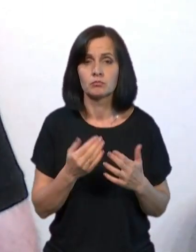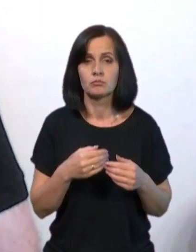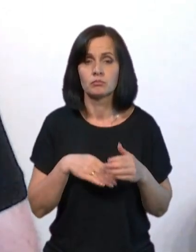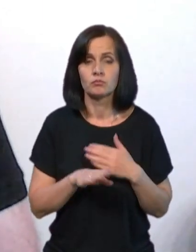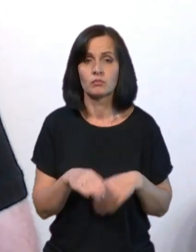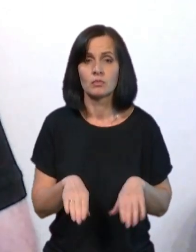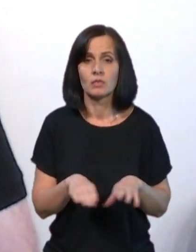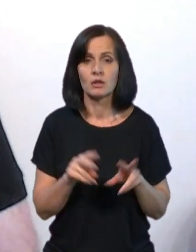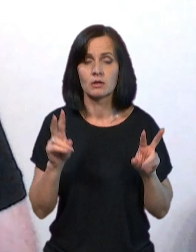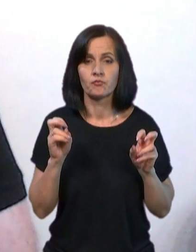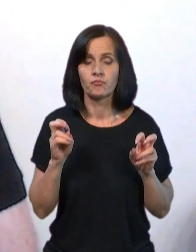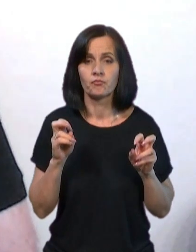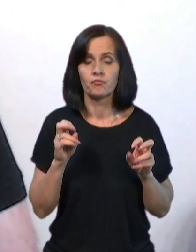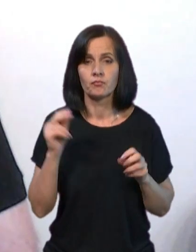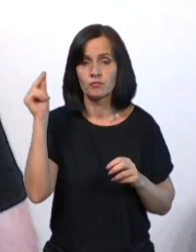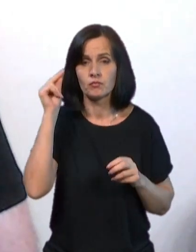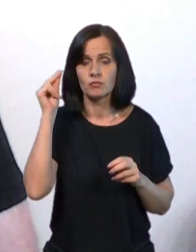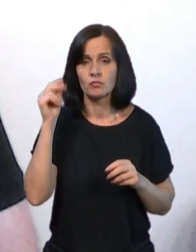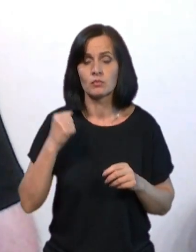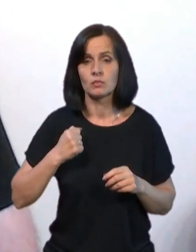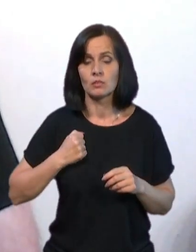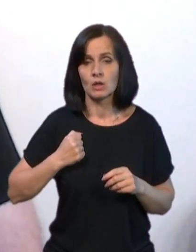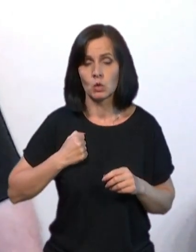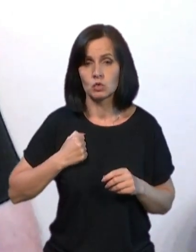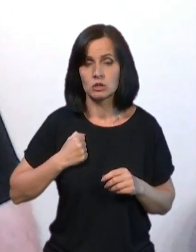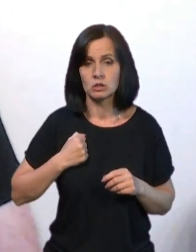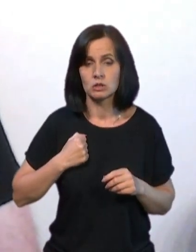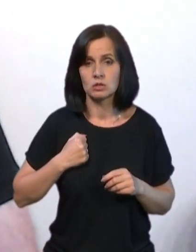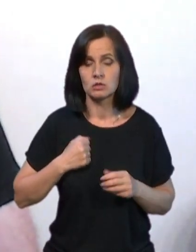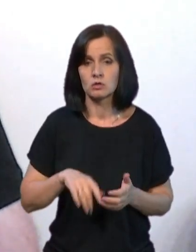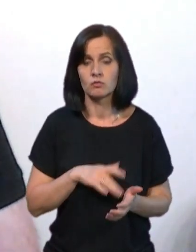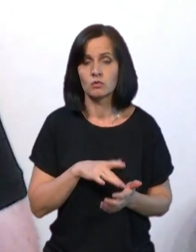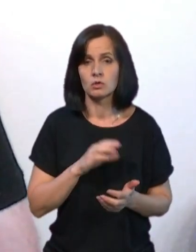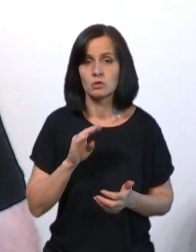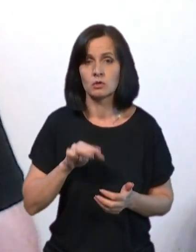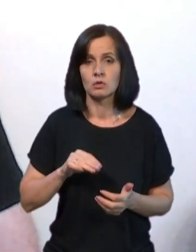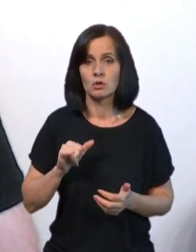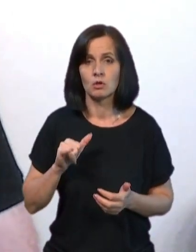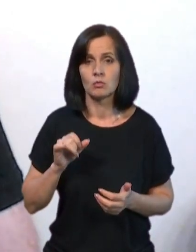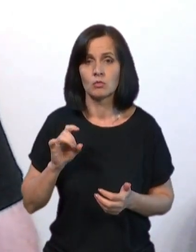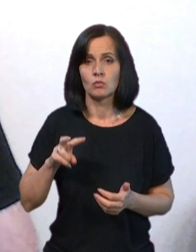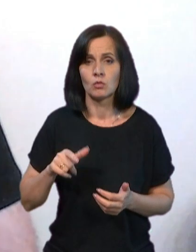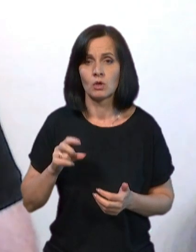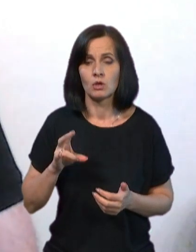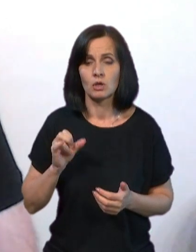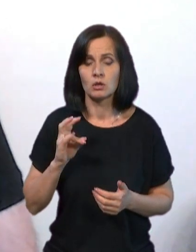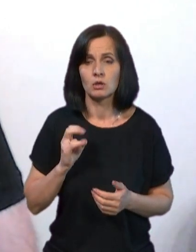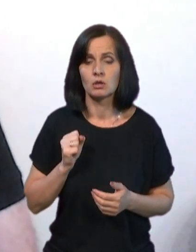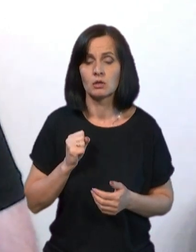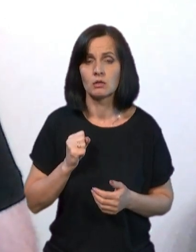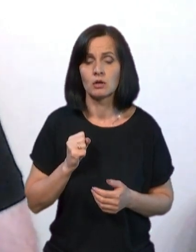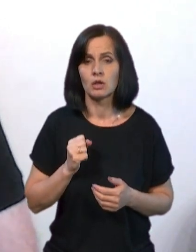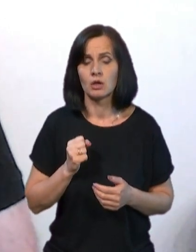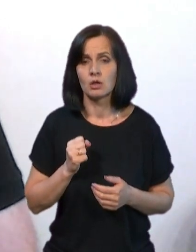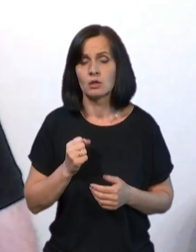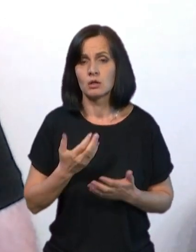курсантів в їх учбовому центрі Молькіна. Курс випускників, за оперативною інформацією, це приблизно до